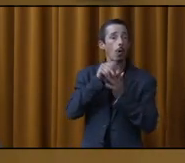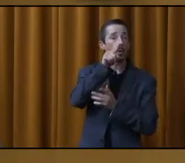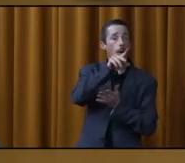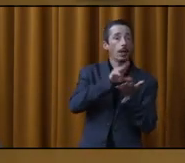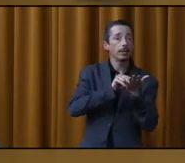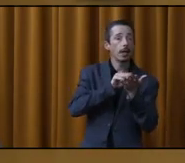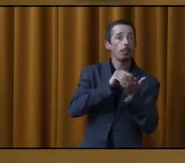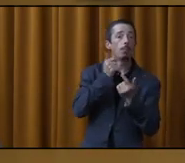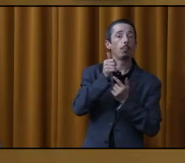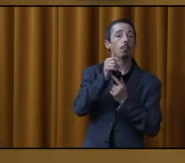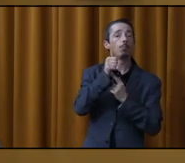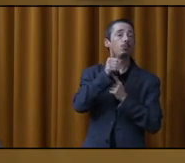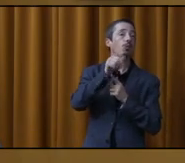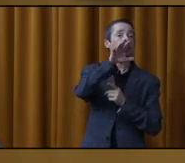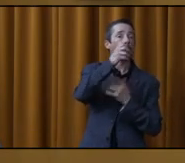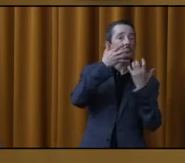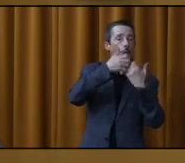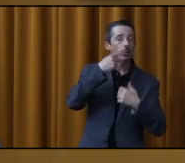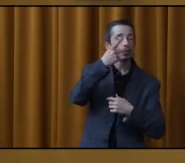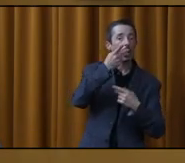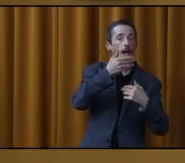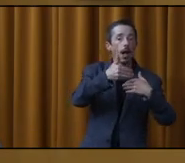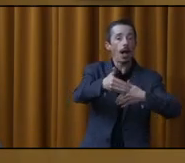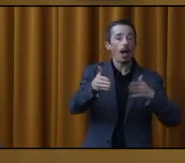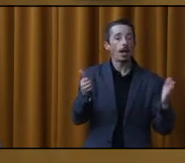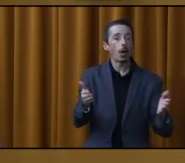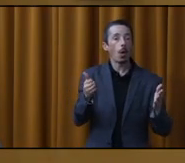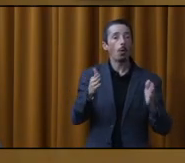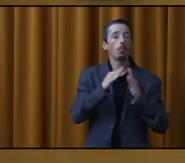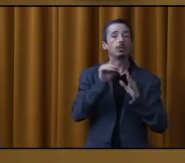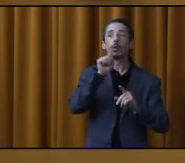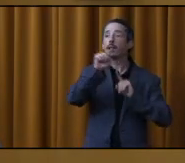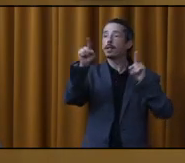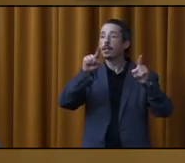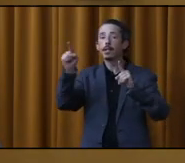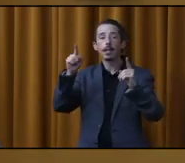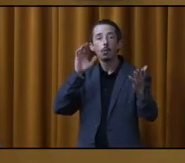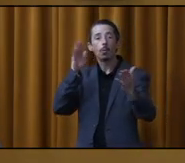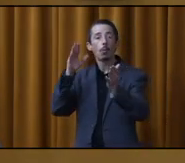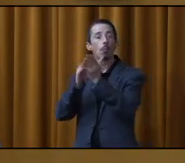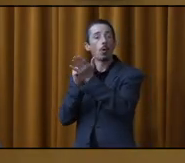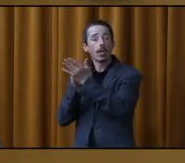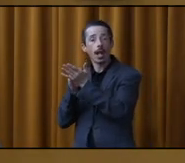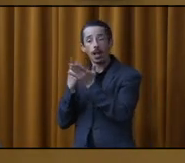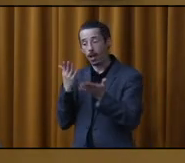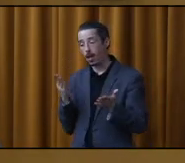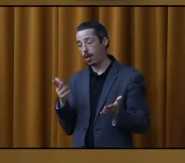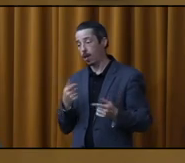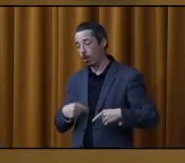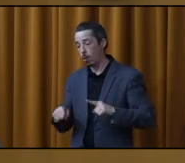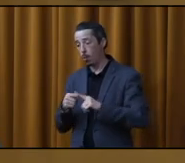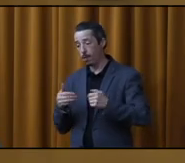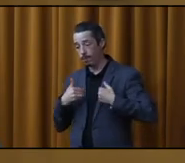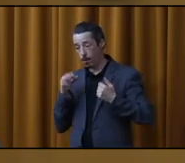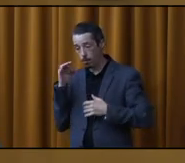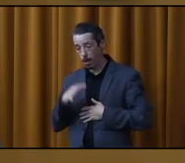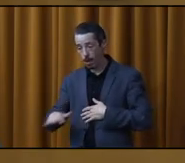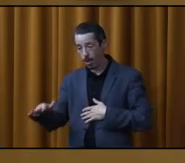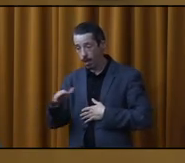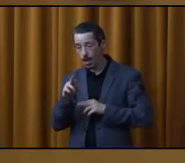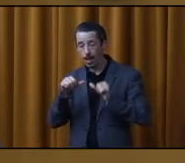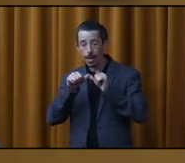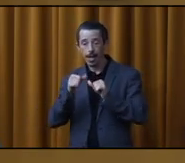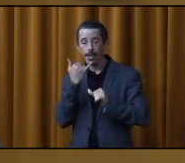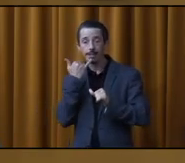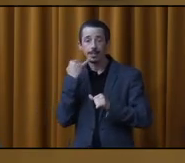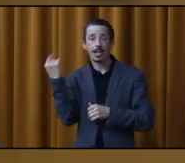existent sur le fonctionnement des enclos canins dans d'autres municipalités. Ce qu'on veut, c'est avoir un lieu qui va être à la fois vivable pour les résidents et